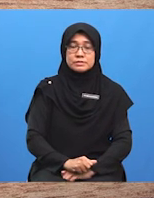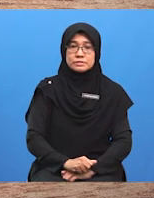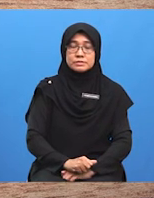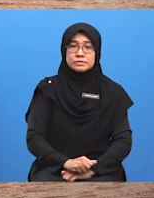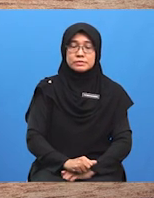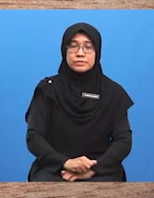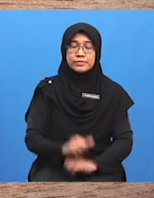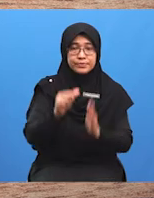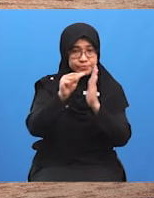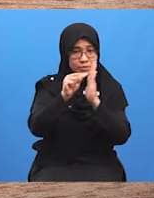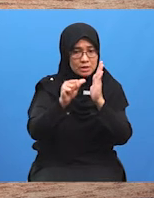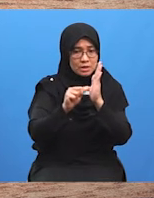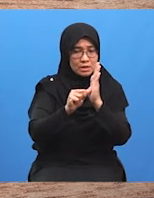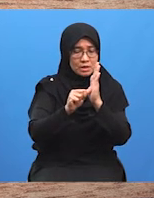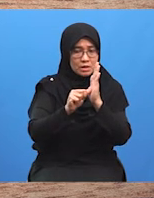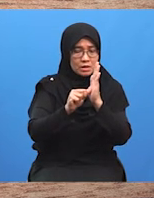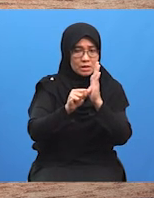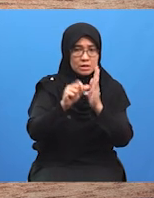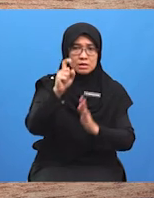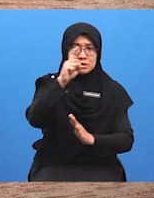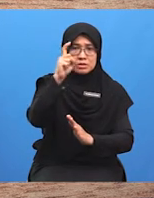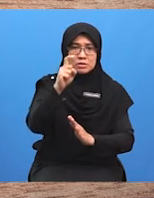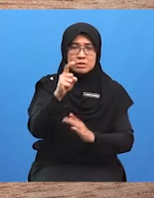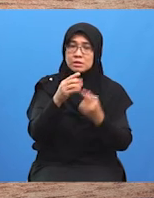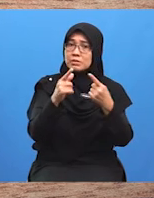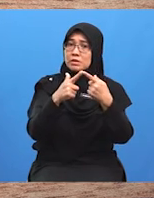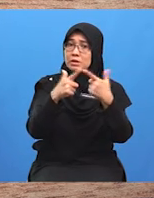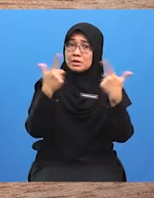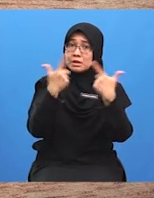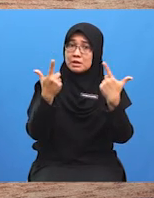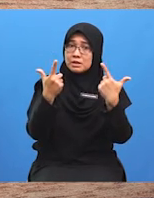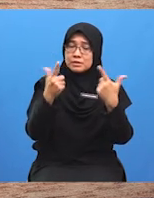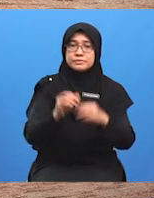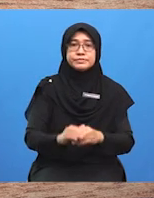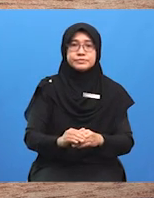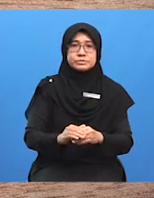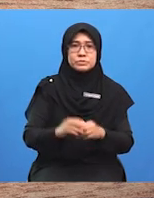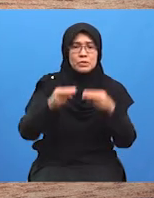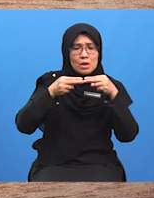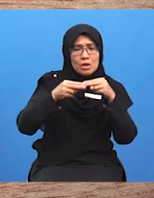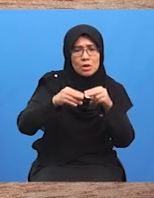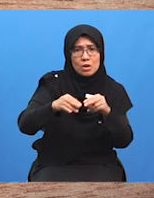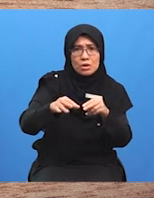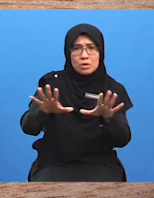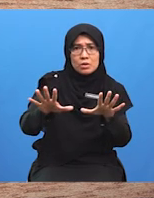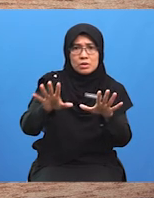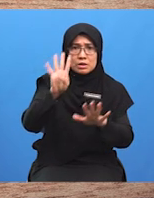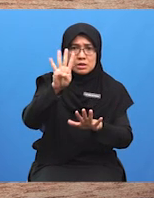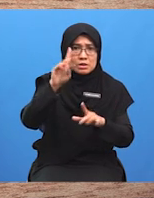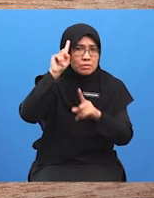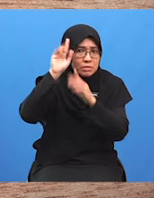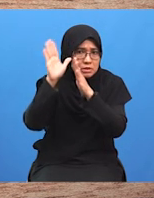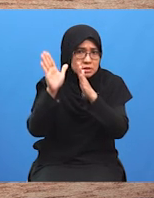pemarkahan berbeza dari soalan satu Huraikan empat strategi dan taktik berunding